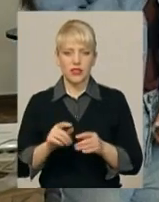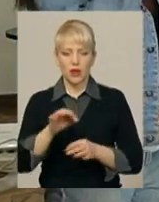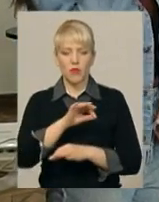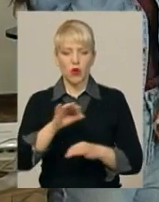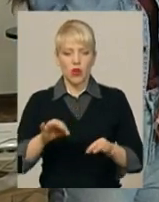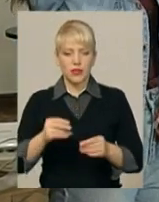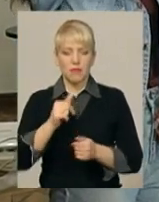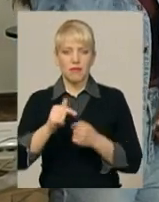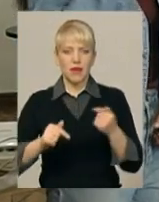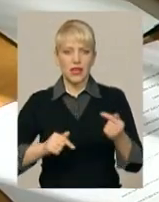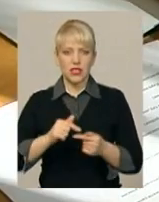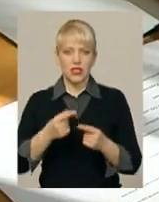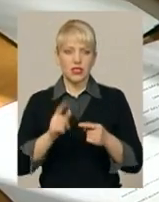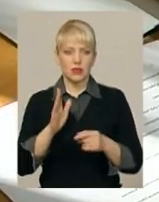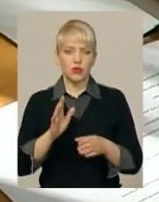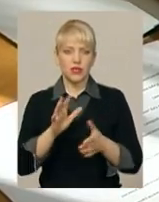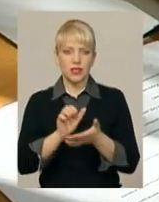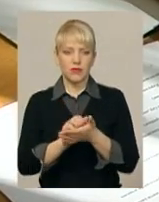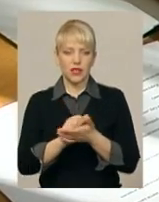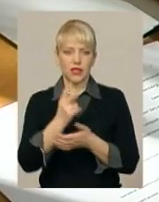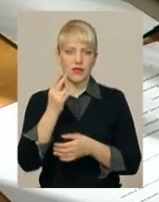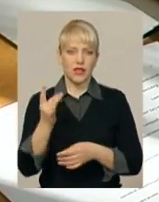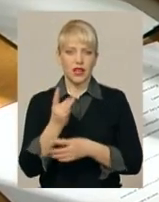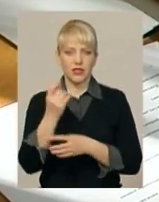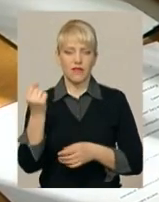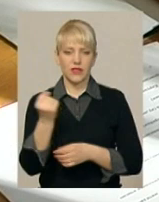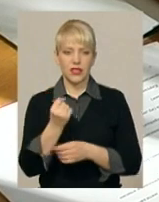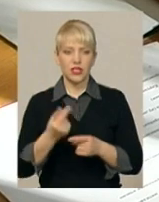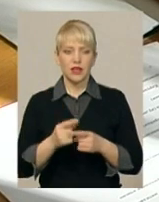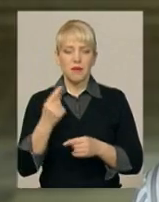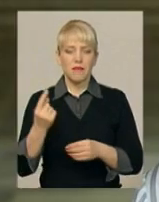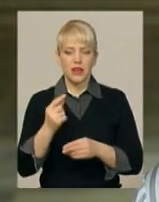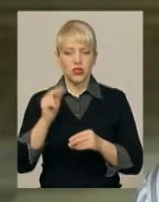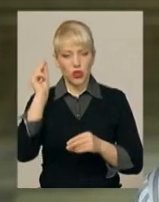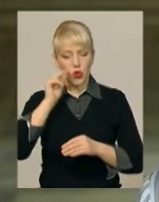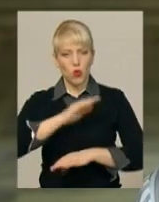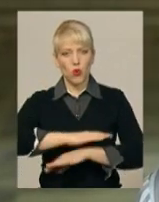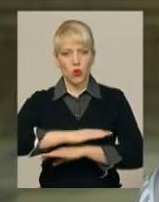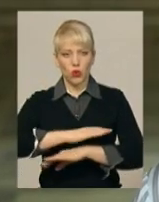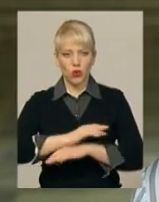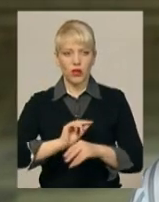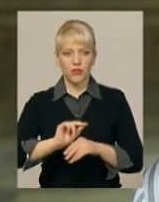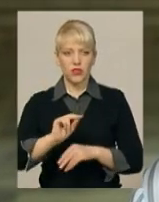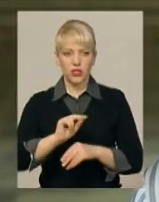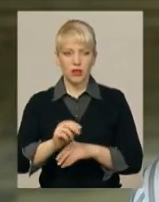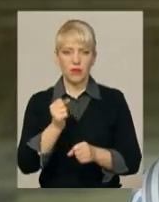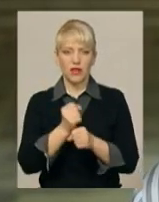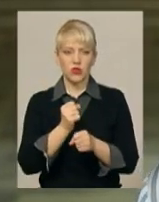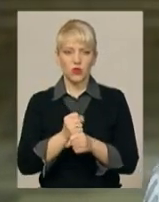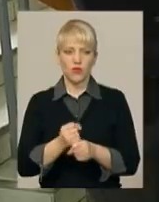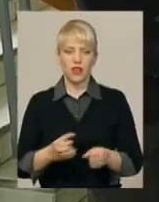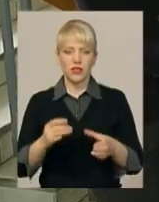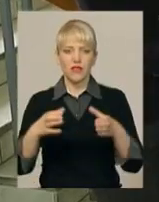власних проєктів. Заняття проводитимуть двічі на тиждень. На перших уроках майбутніх волонтерів вчать гуртуватися і працювати у команді, розповідає